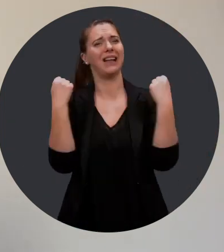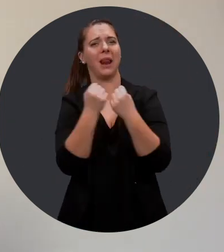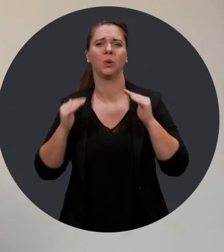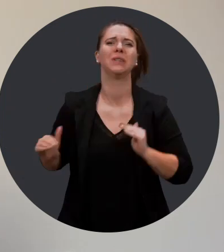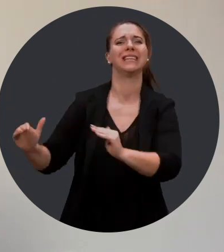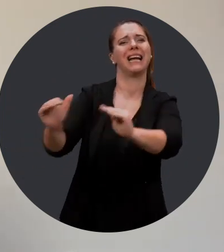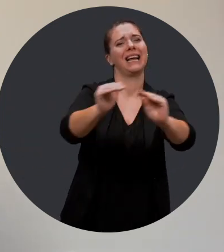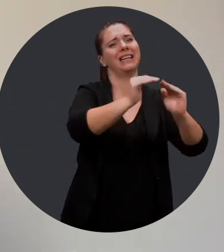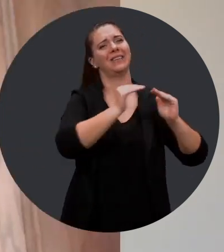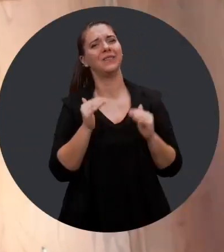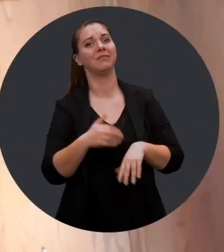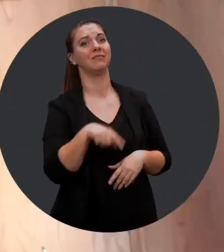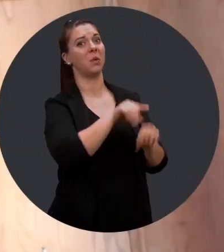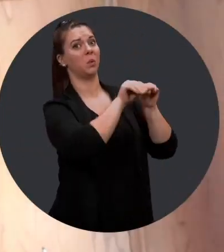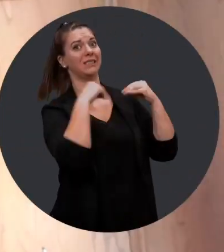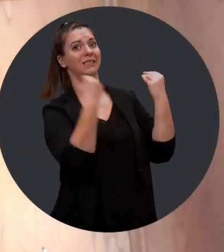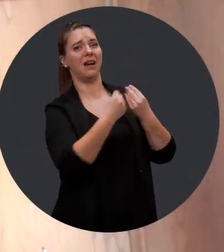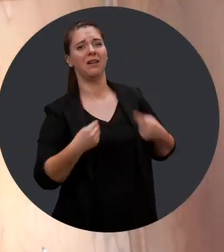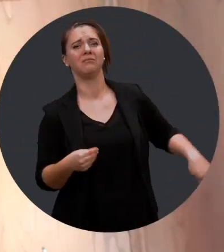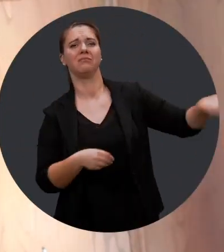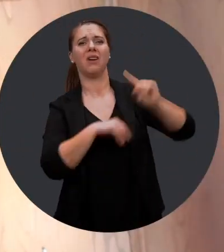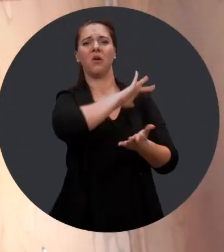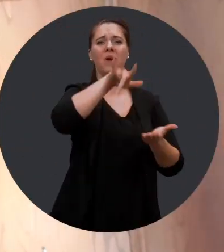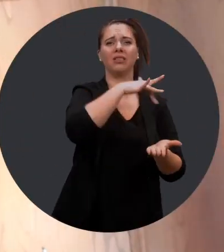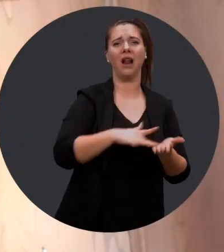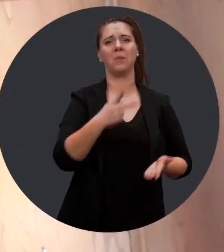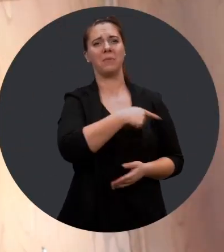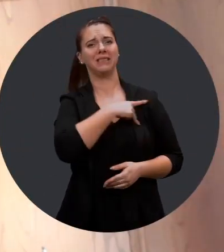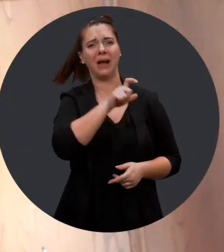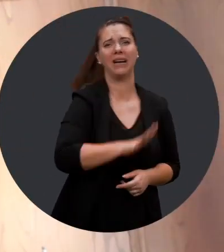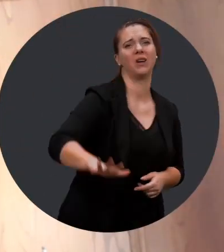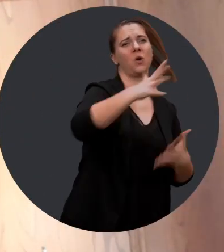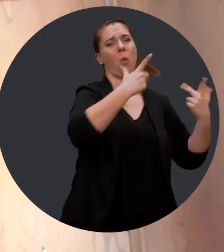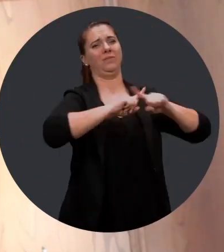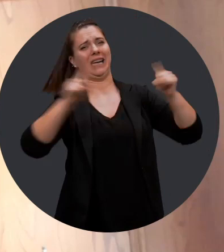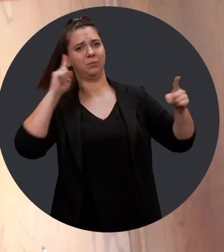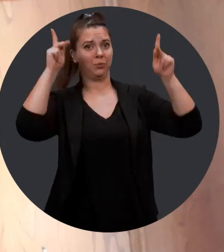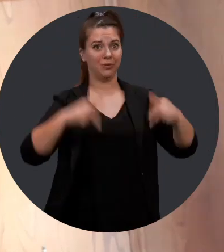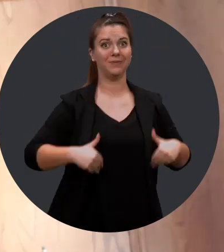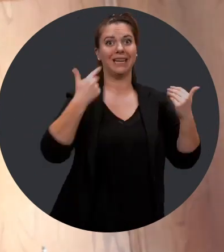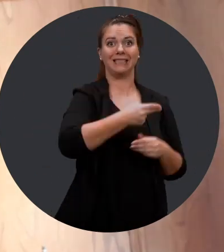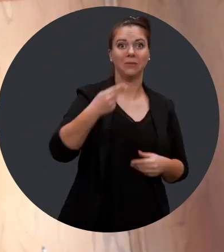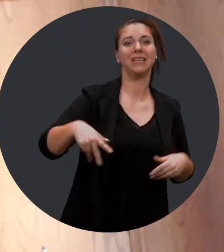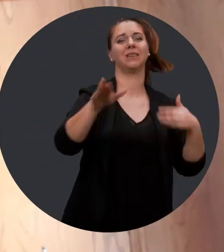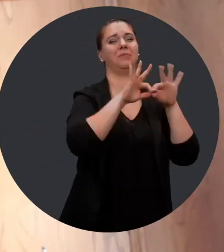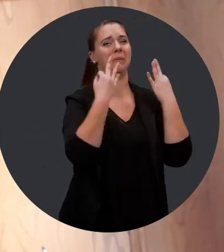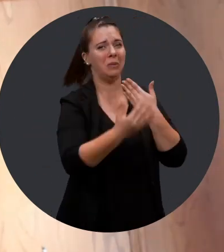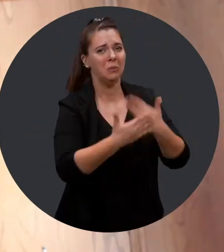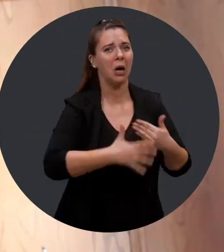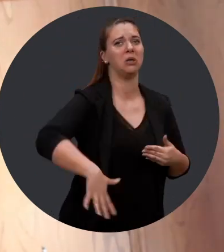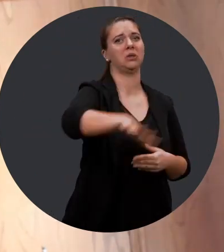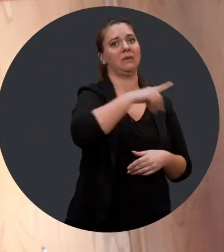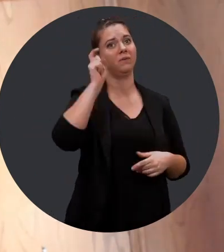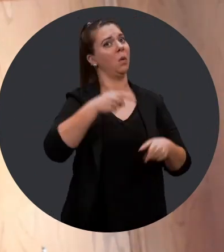plus inclusive. Des organismes à portée locale comme à portée nationale font une grande différence dans la vie des personnes handicapées, de leurs